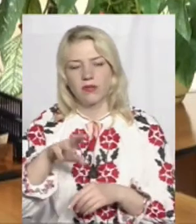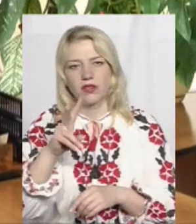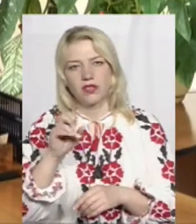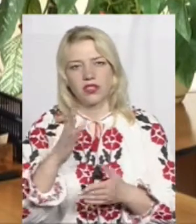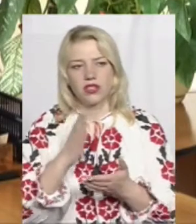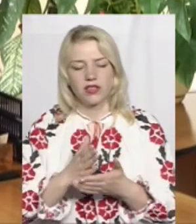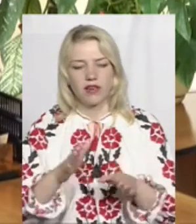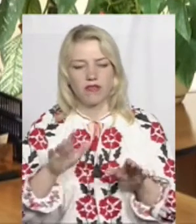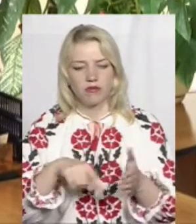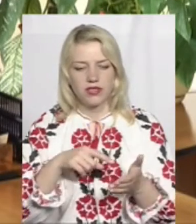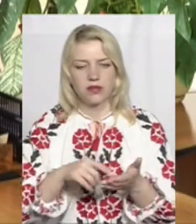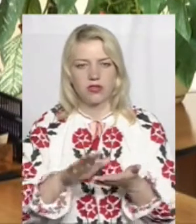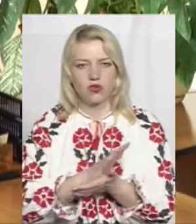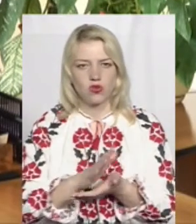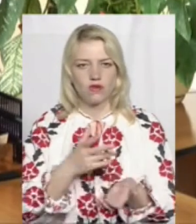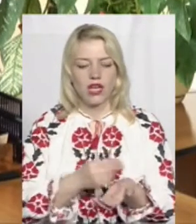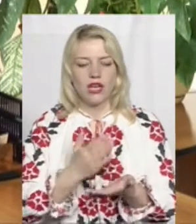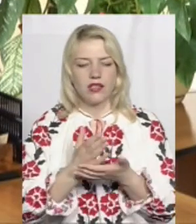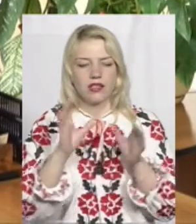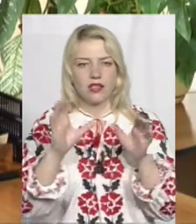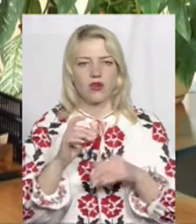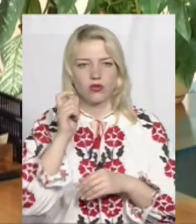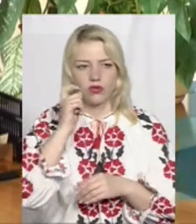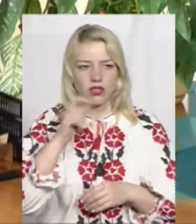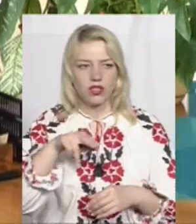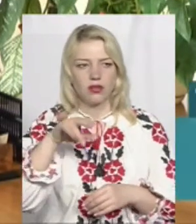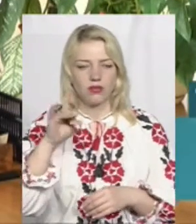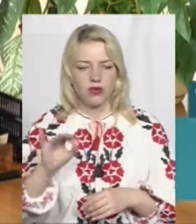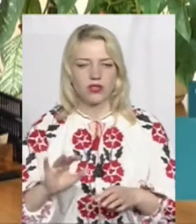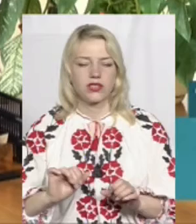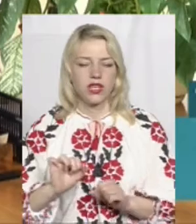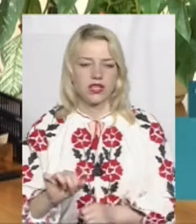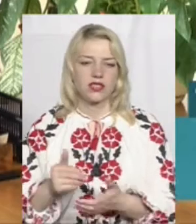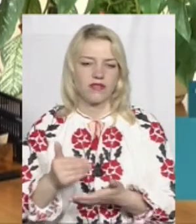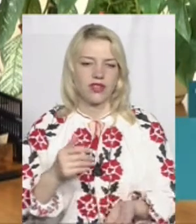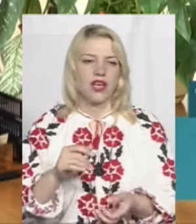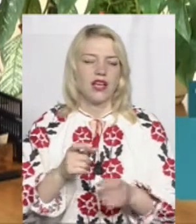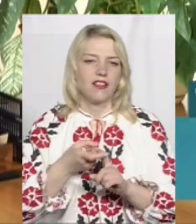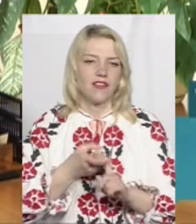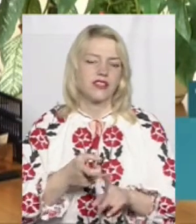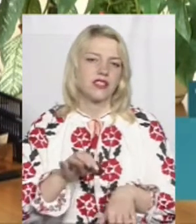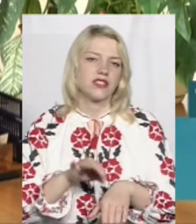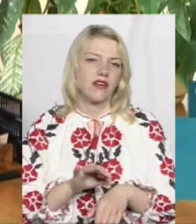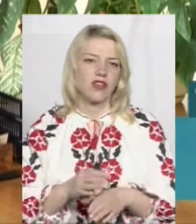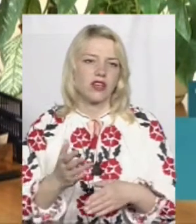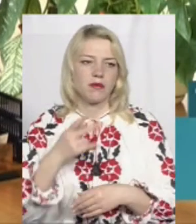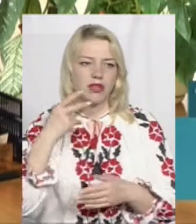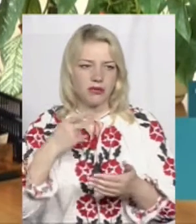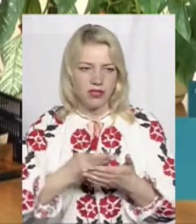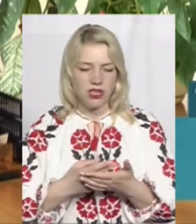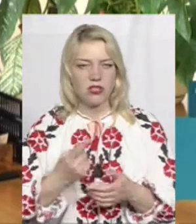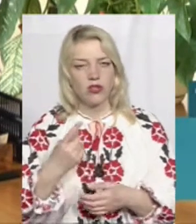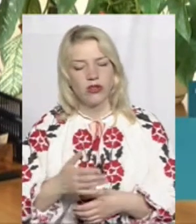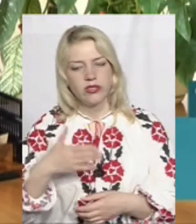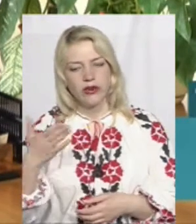кількість безкоштовної вакцини. Є закон України про захист від інфекційних захворювань, який передбачає, з одної